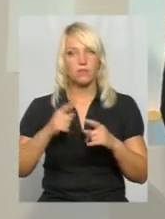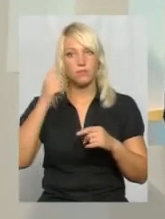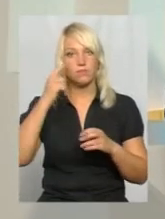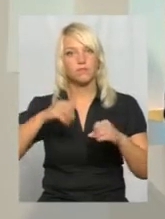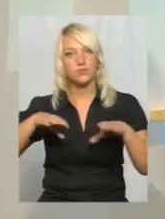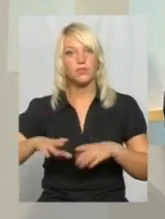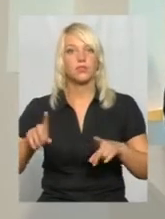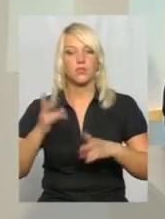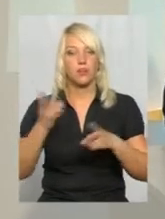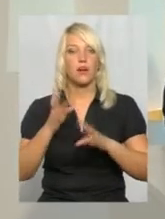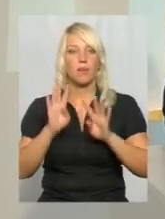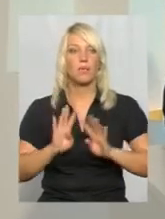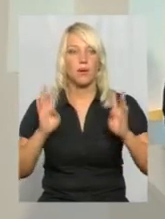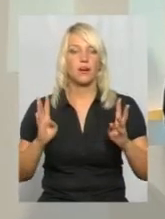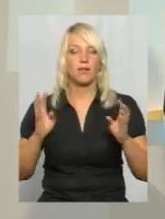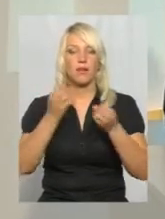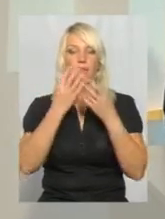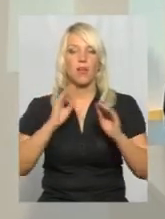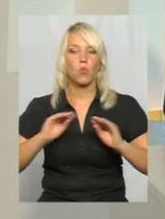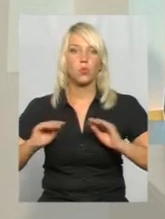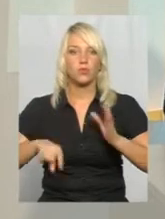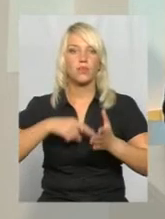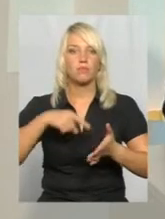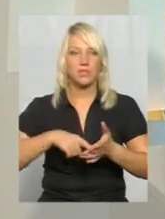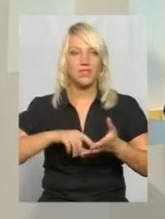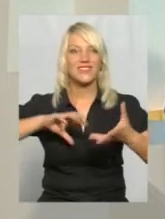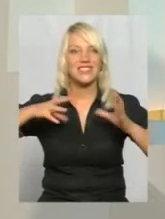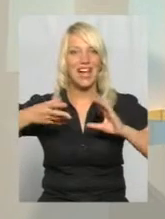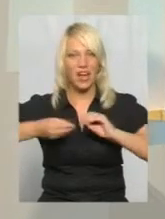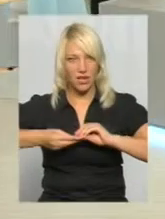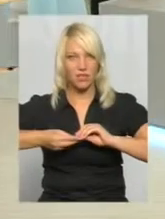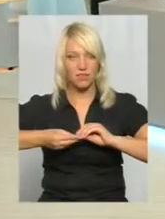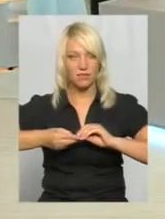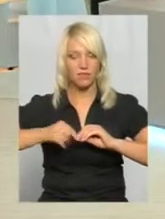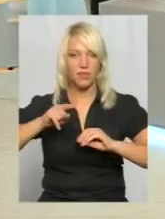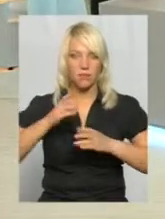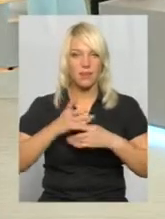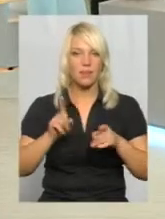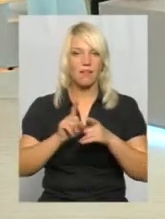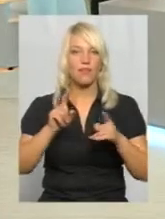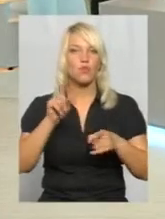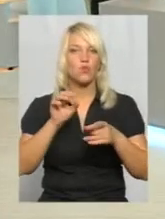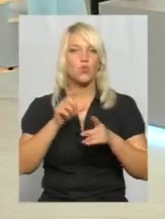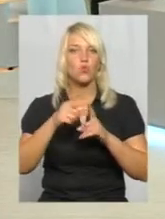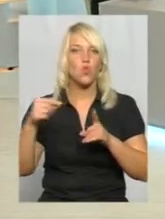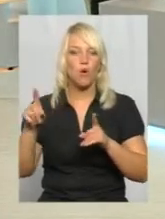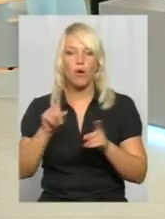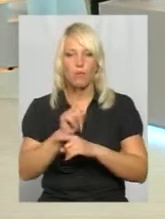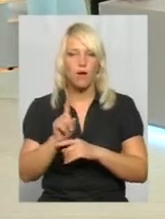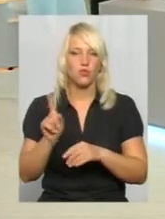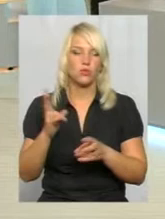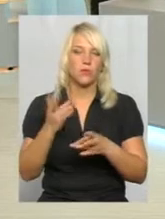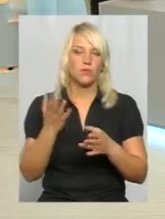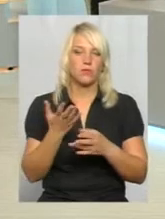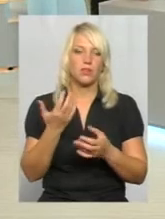паркан, благоустрій міста взагалі, ну, є там така норма, яка розмежовує, що має бути якась